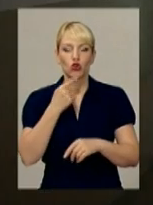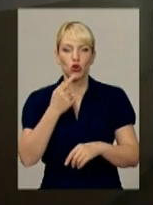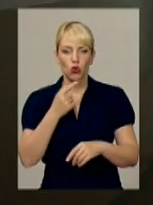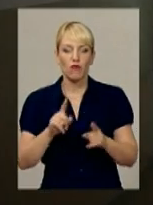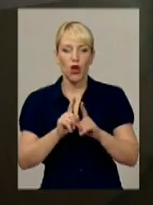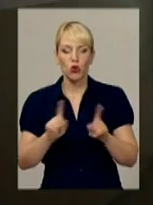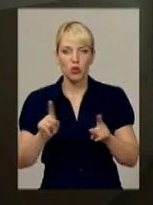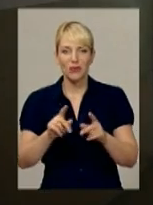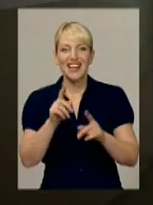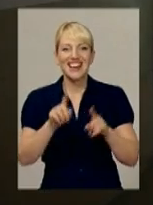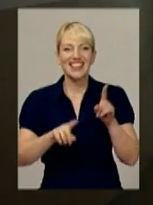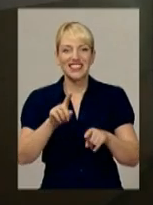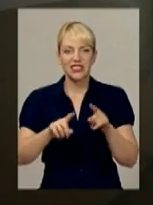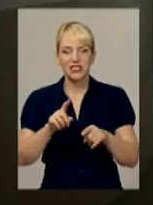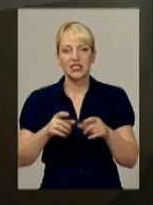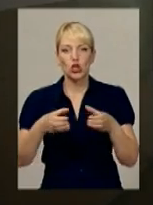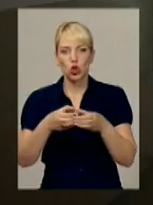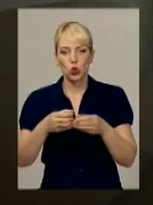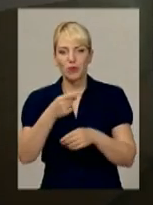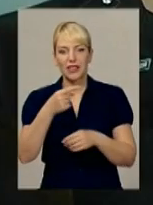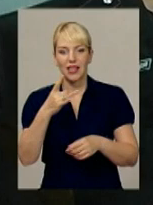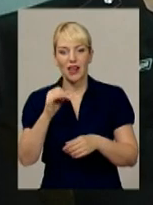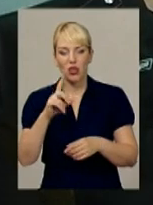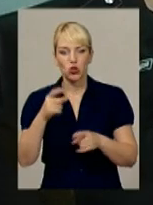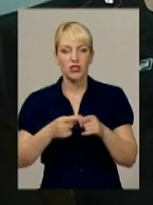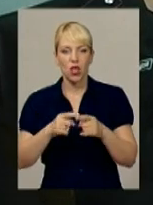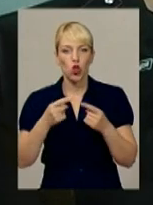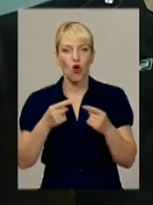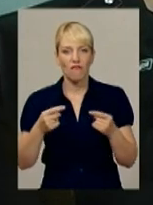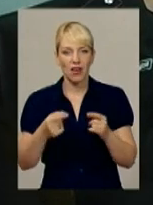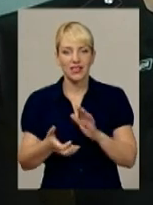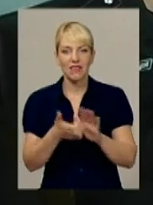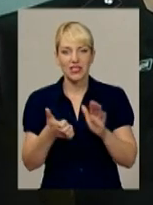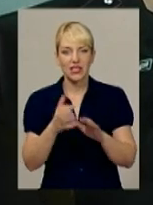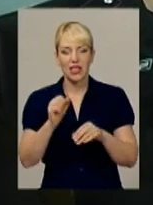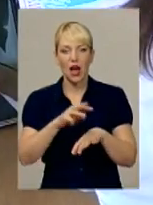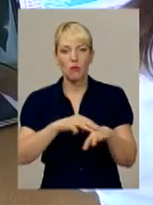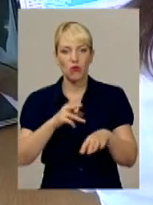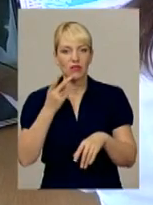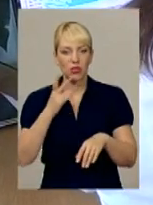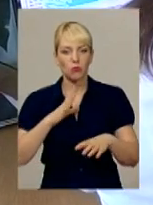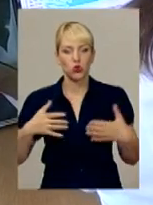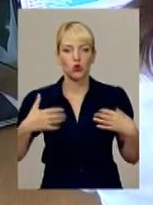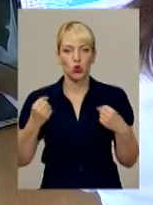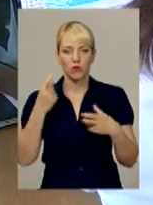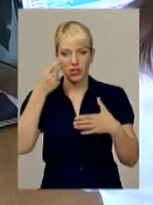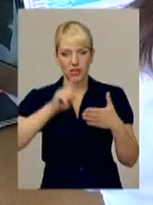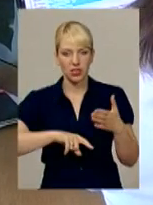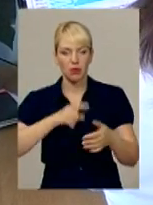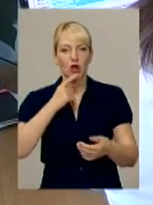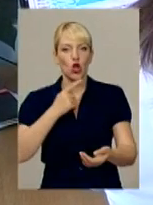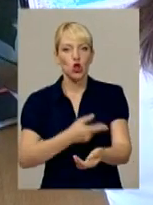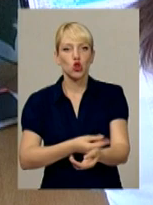а особливо рідкісні групи з негативним резусом, завжди товар дефіцитний. А от правоохоронці завжди були здоровими і надійними